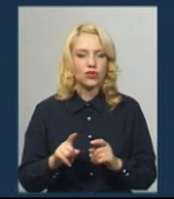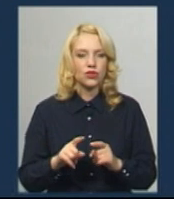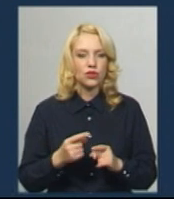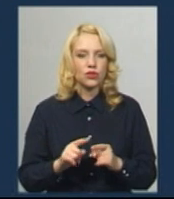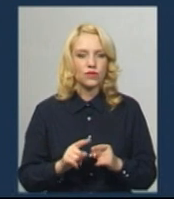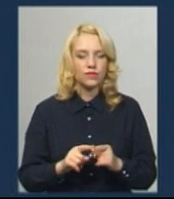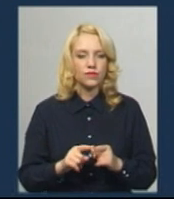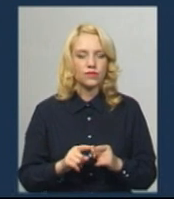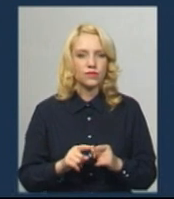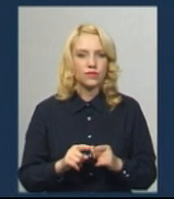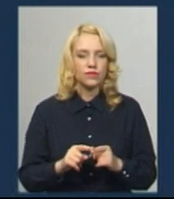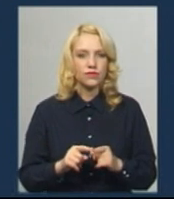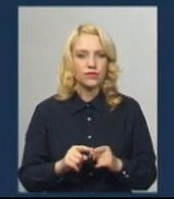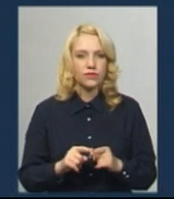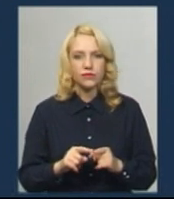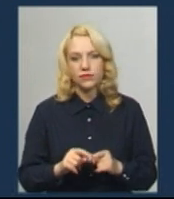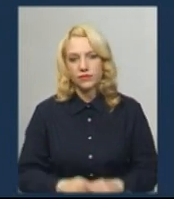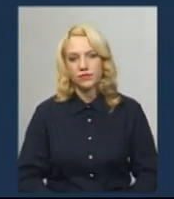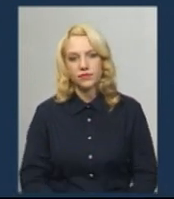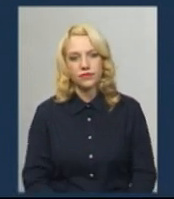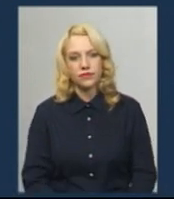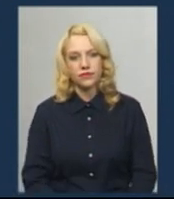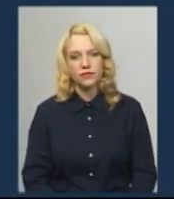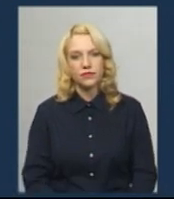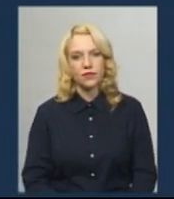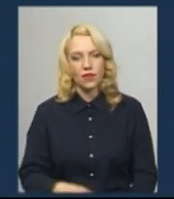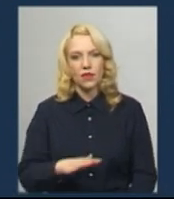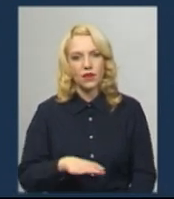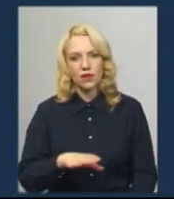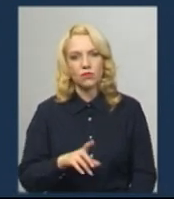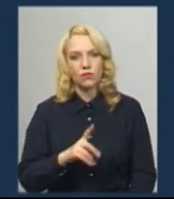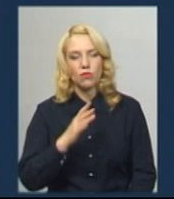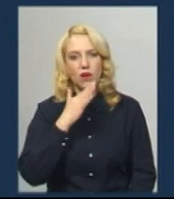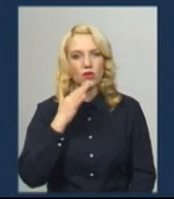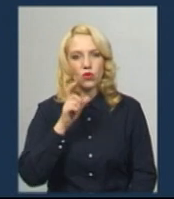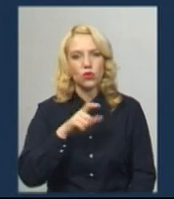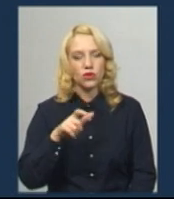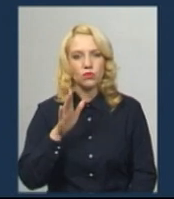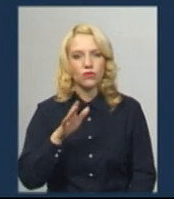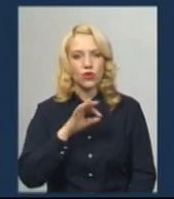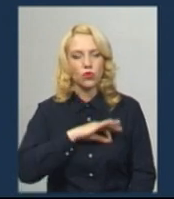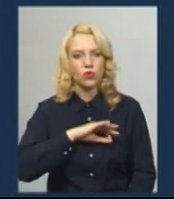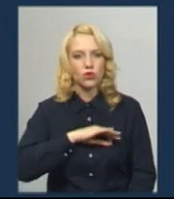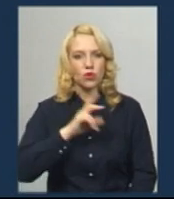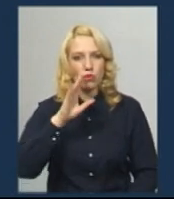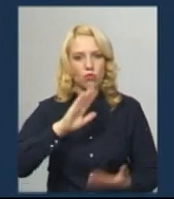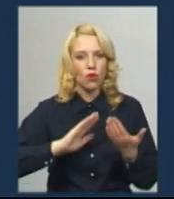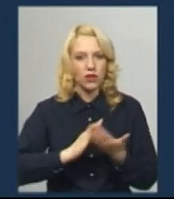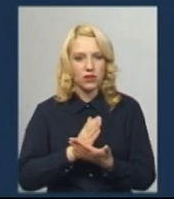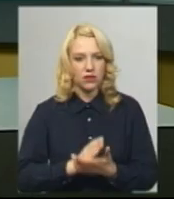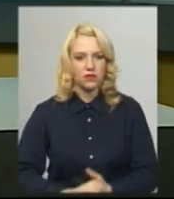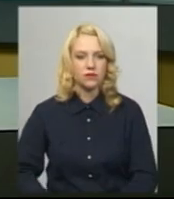які фактично відбудуться, є новий територіальний одиниць, і щось буде ліквідовано. Багато людей це використовується з політичними мотивами.